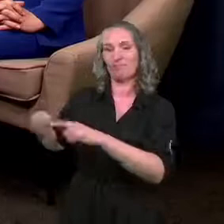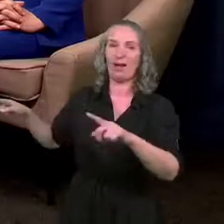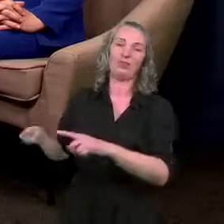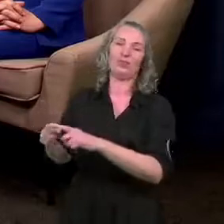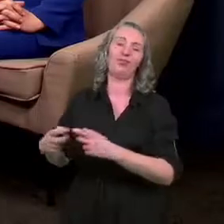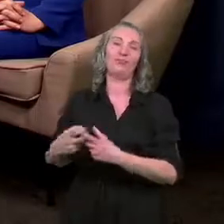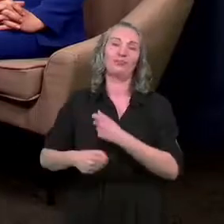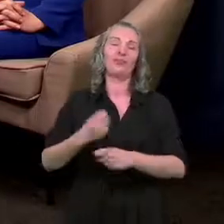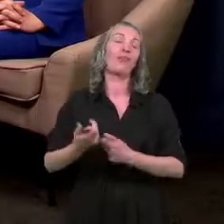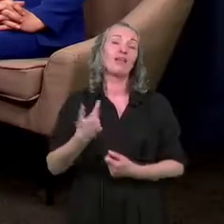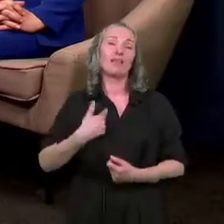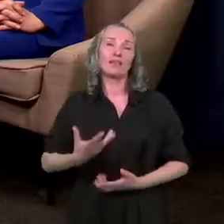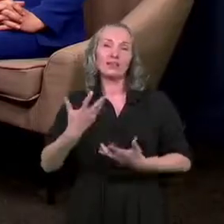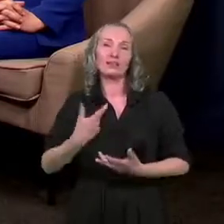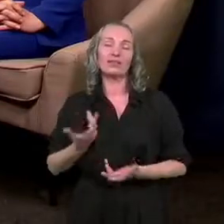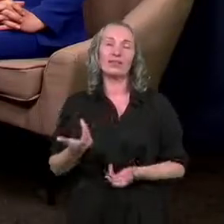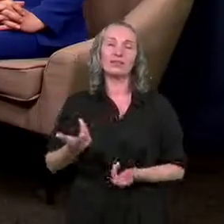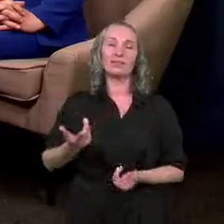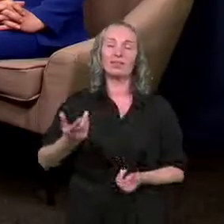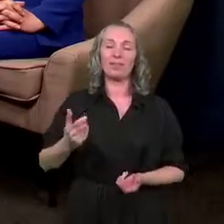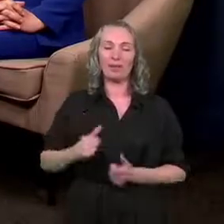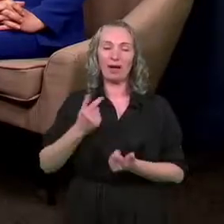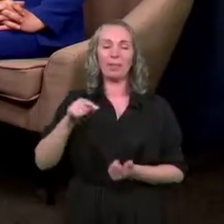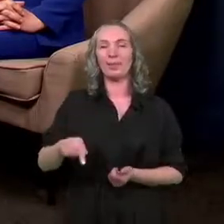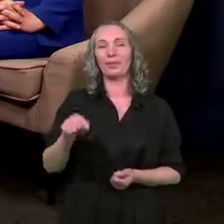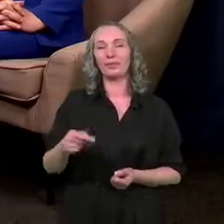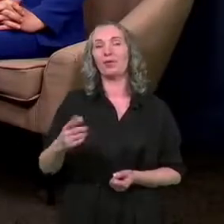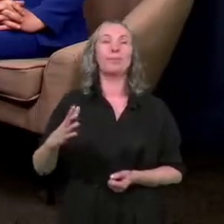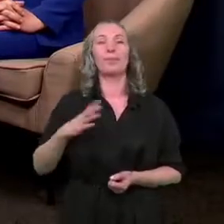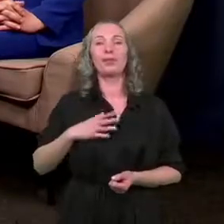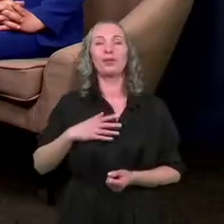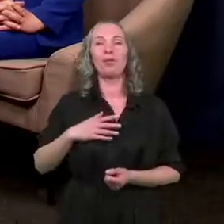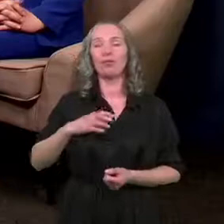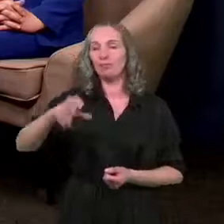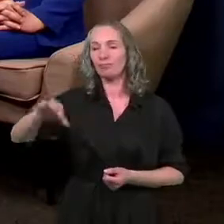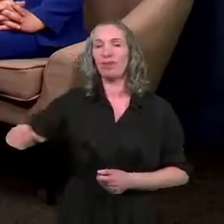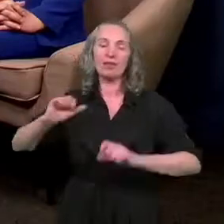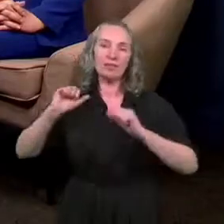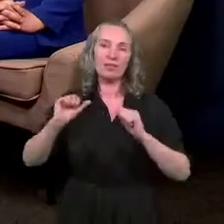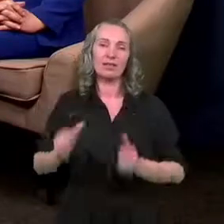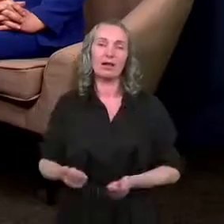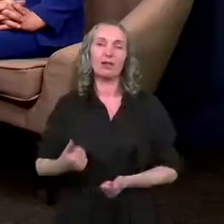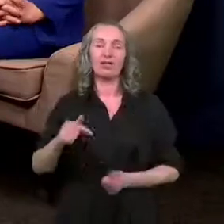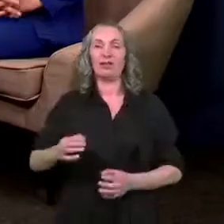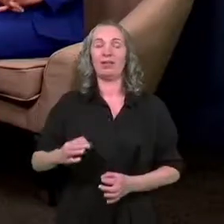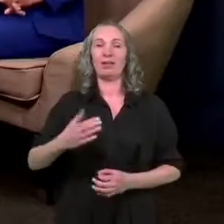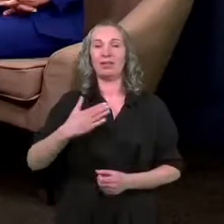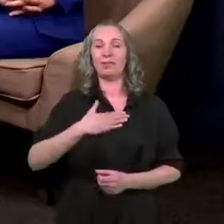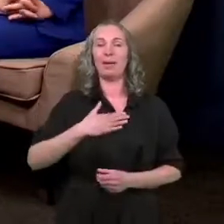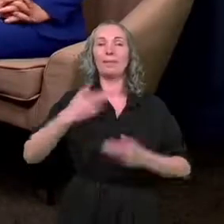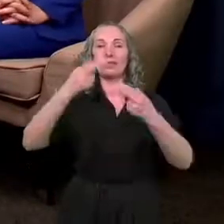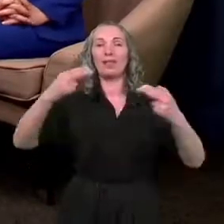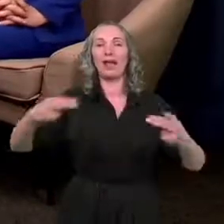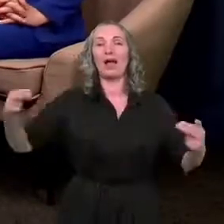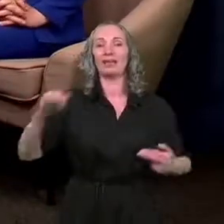zależy nam na tym, żeby to były rzeczywiście już zespoły stałe, prawda? No bo w tej chwili mamy w Teatrze